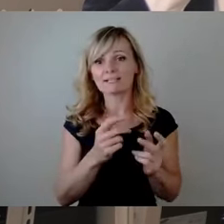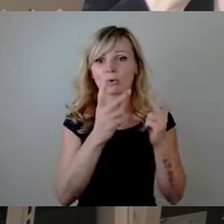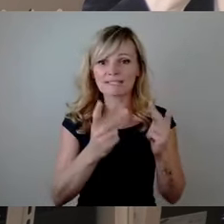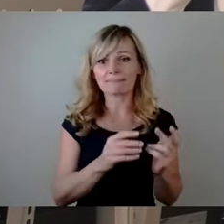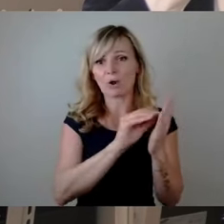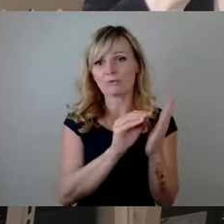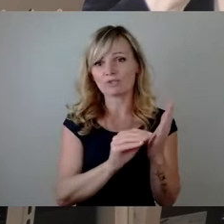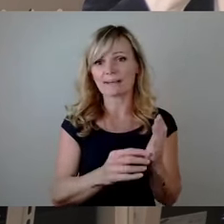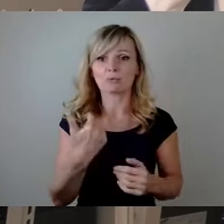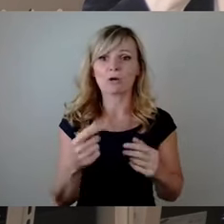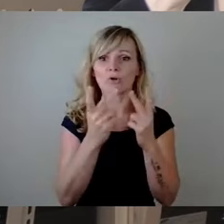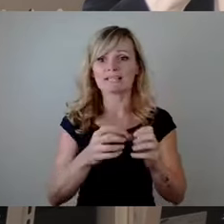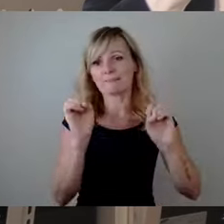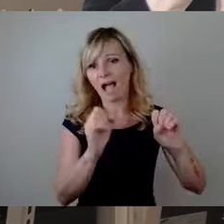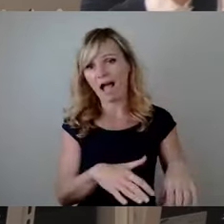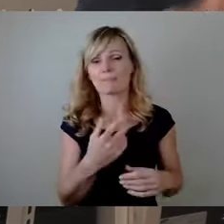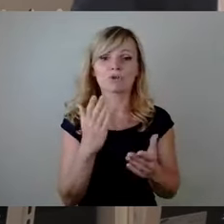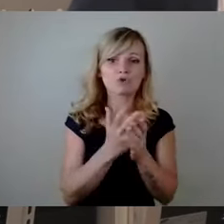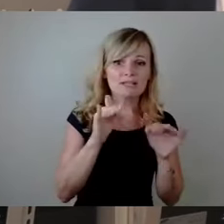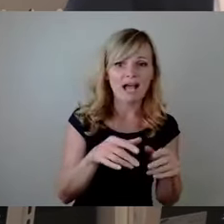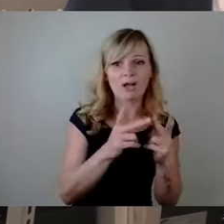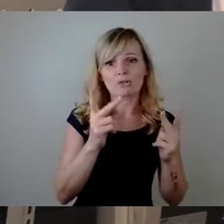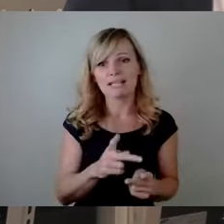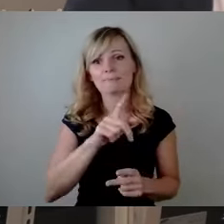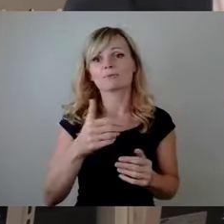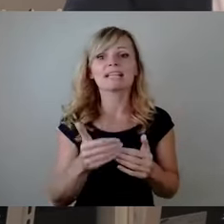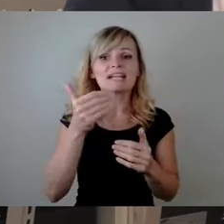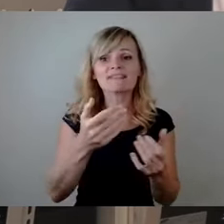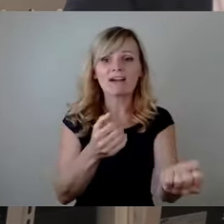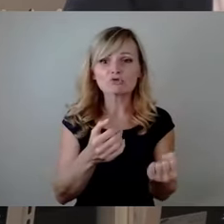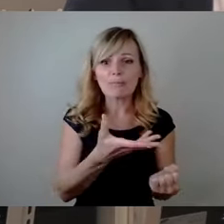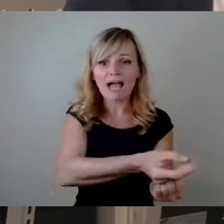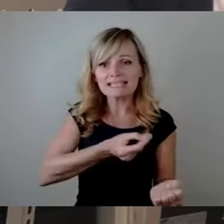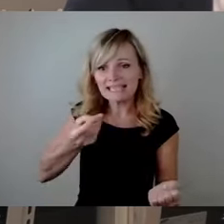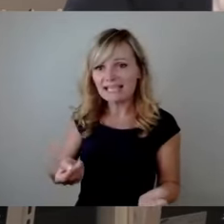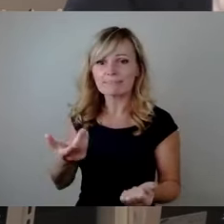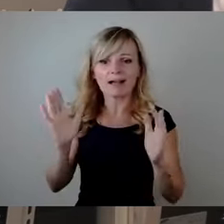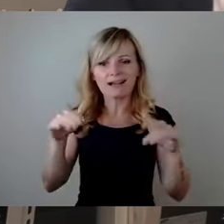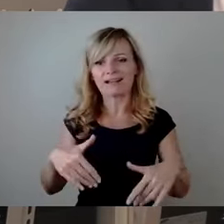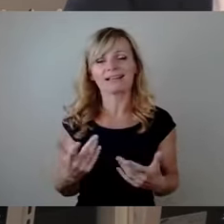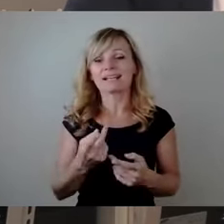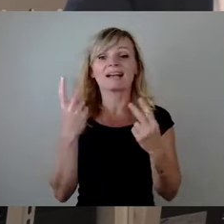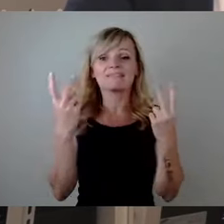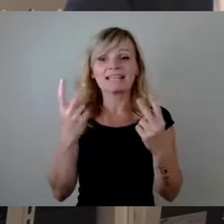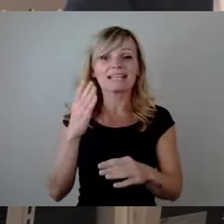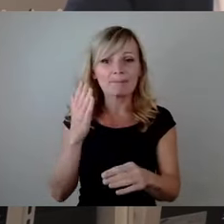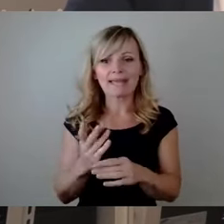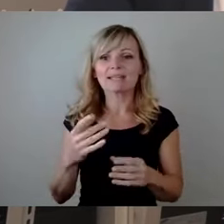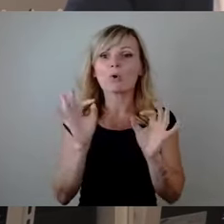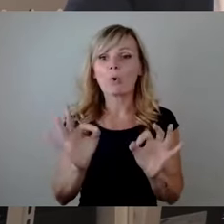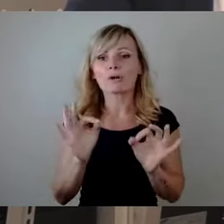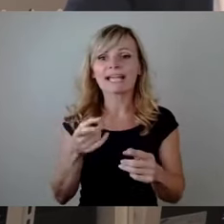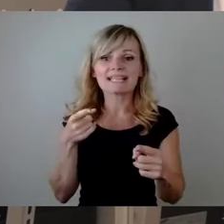sein lässt oder ob sie das vielleicht schon hat und uns dann mal rausgibt oder wie auch immer. Entscheidend ist ja am Ende, dass irgendwas Konkretes auch